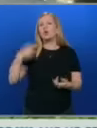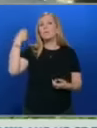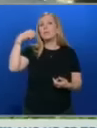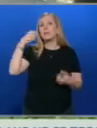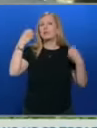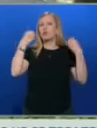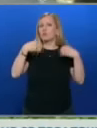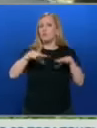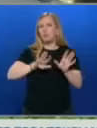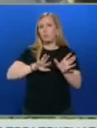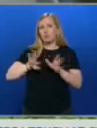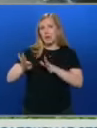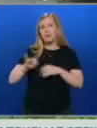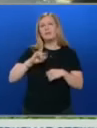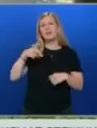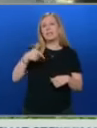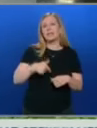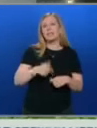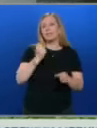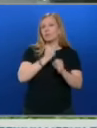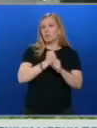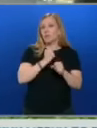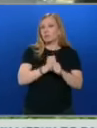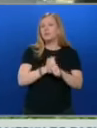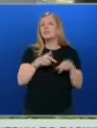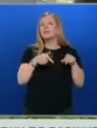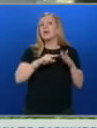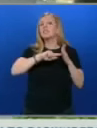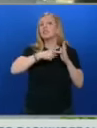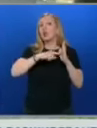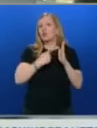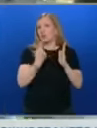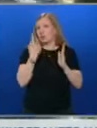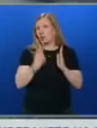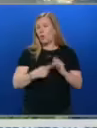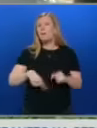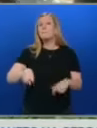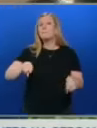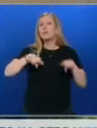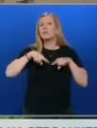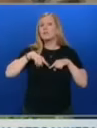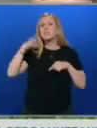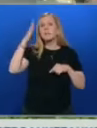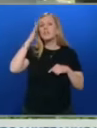освобождава Иван Гешев от Апоста главен прокурор. Във рамките на тази точка правосъдния министр ще настоява